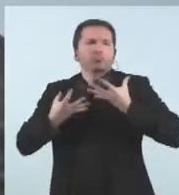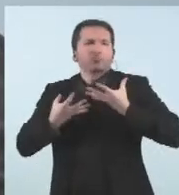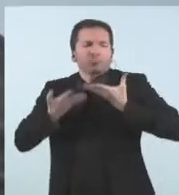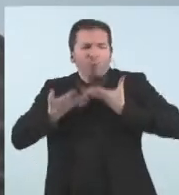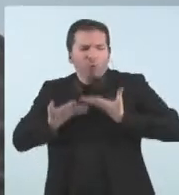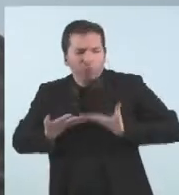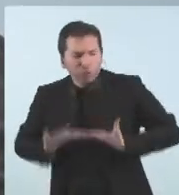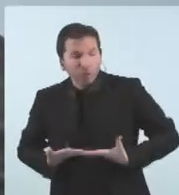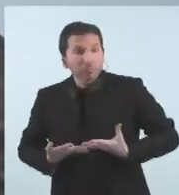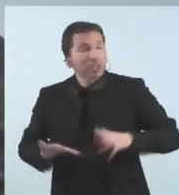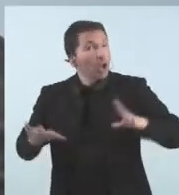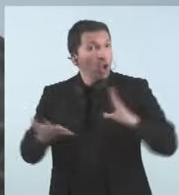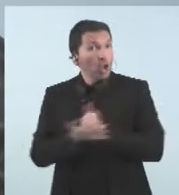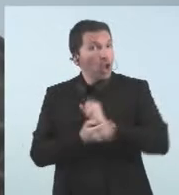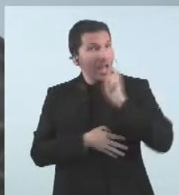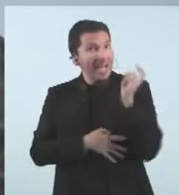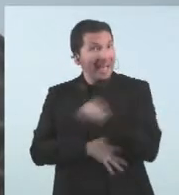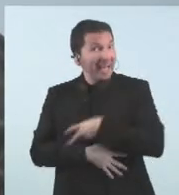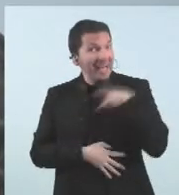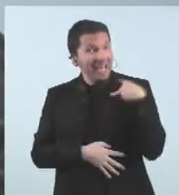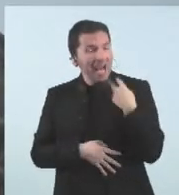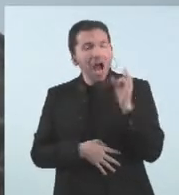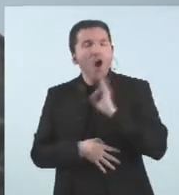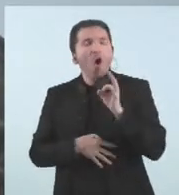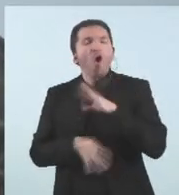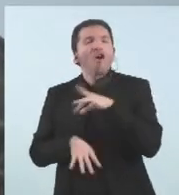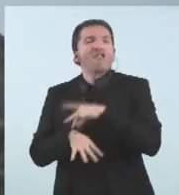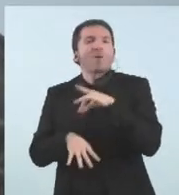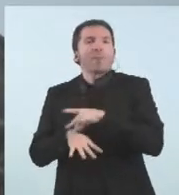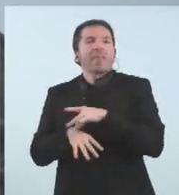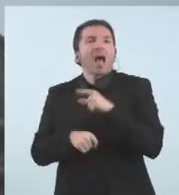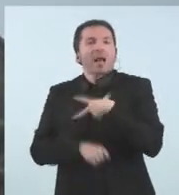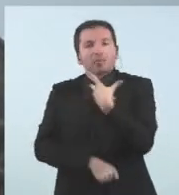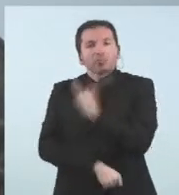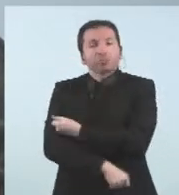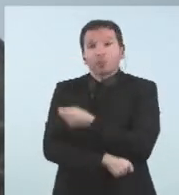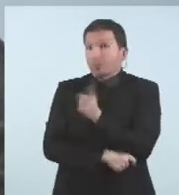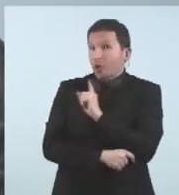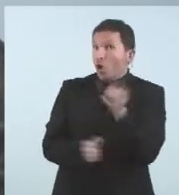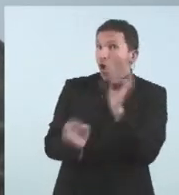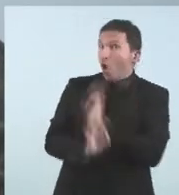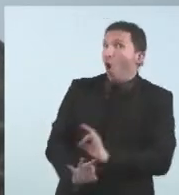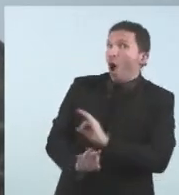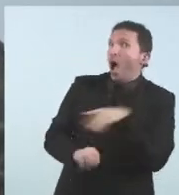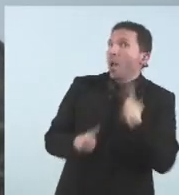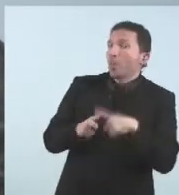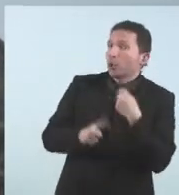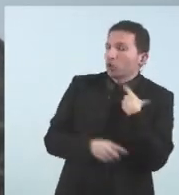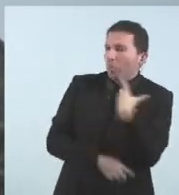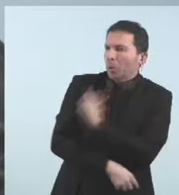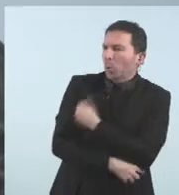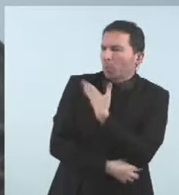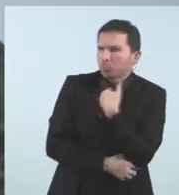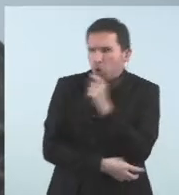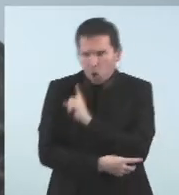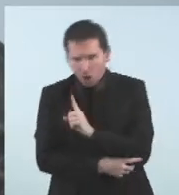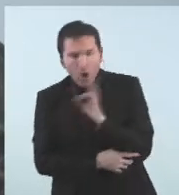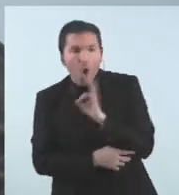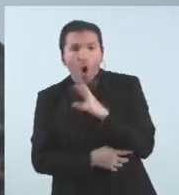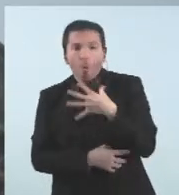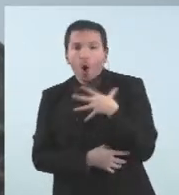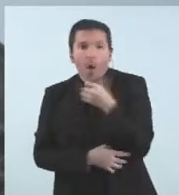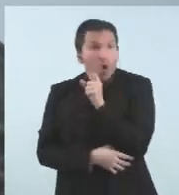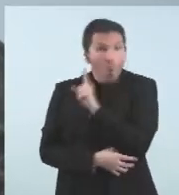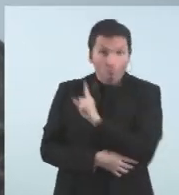etcètera. I també totes aquelles que no estan immunitzades, bé, perquè no s'han vacunat, perquè no poden, o perquè no han desitjat vacunar-se, també totes